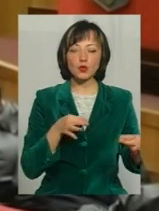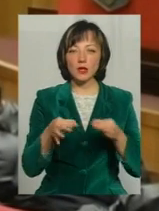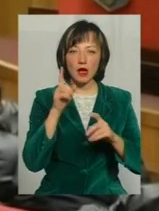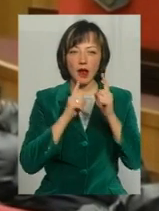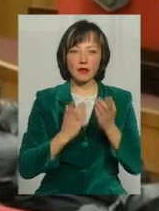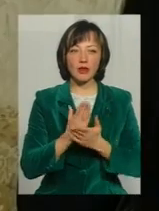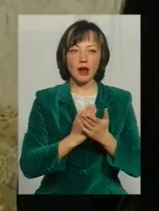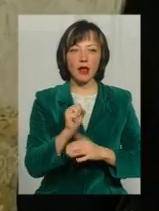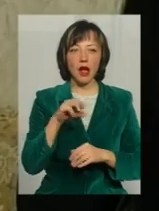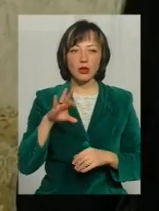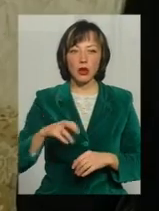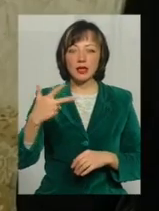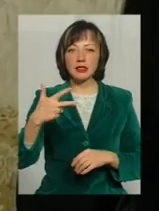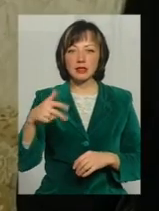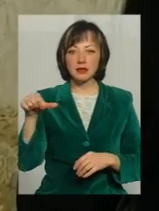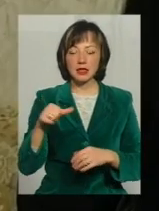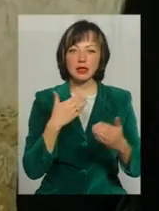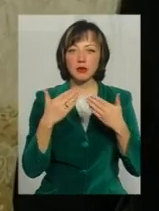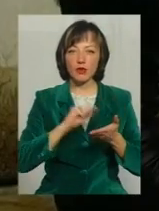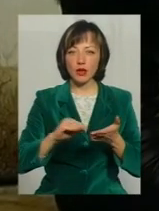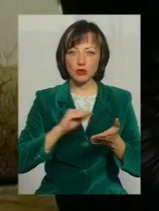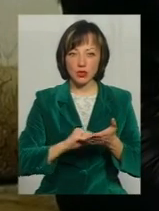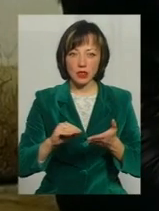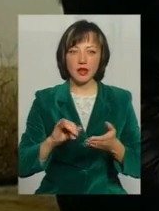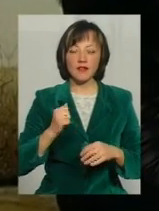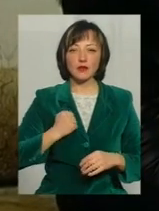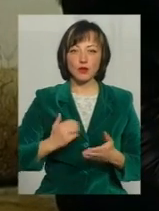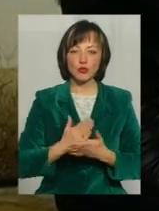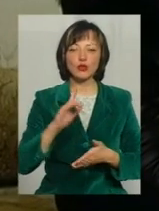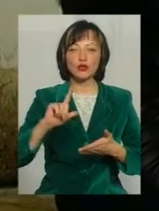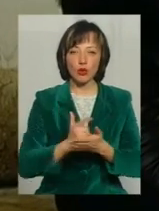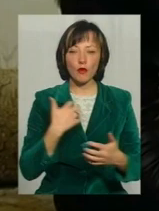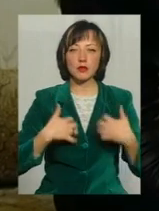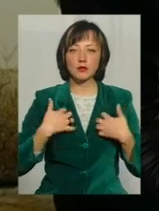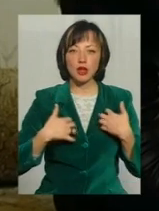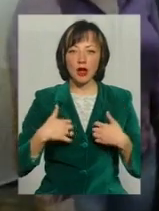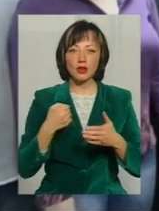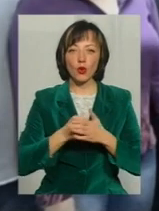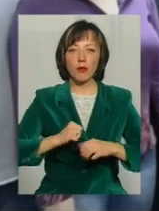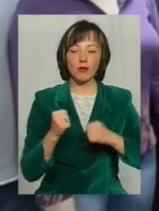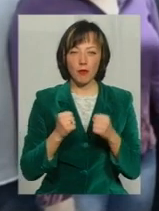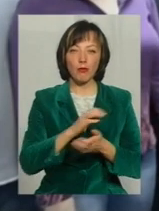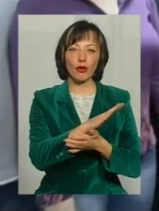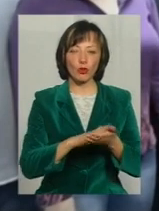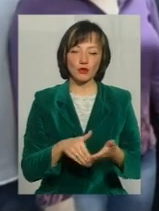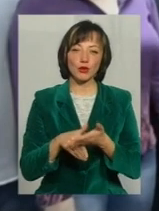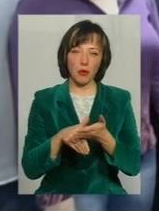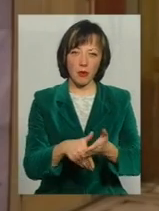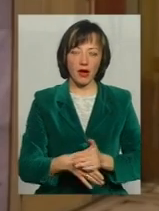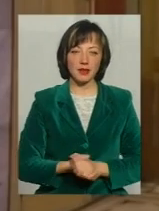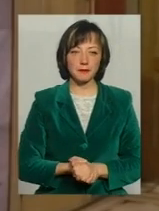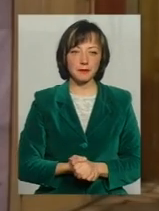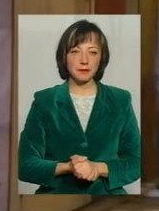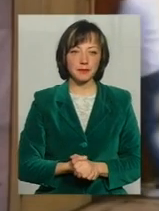ветеранів АТО Півгодини на спілкування з журналістами І військовослужбовець знову поспішає до поператимів Яким продовжує допомагати